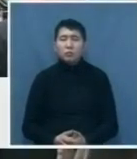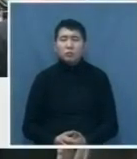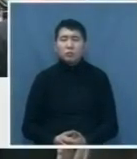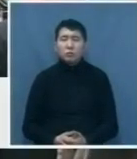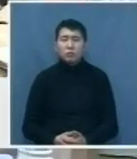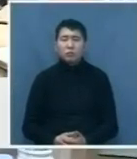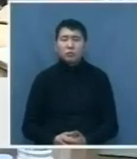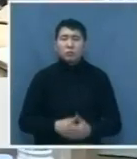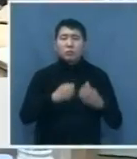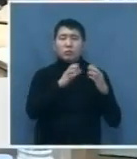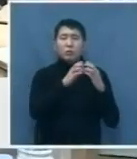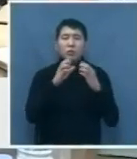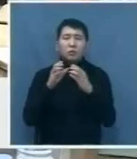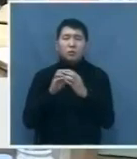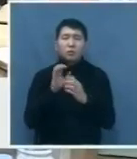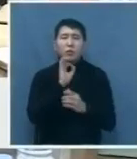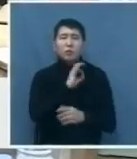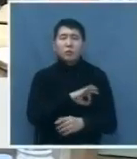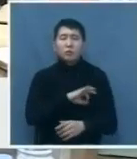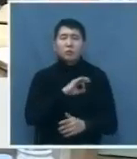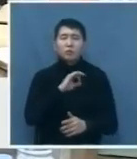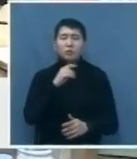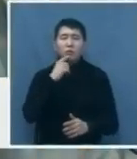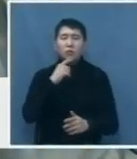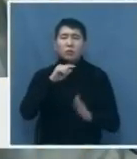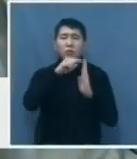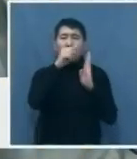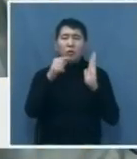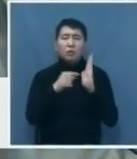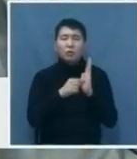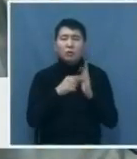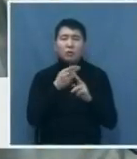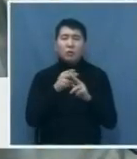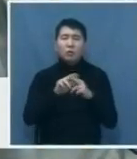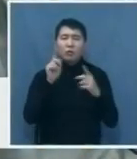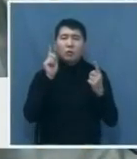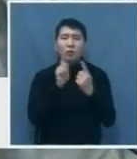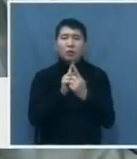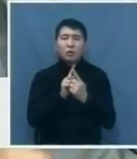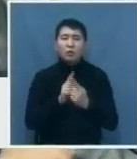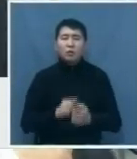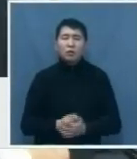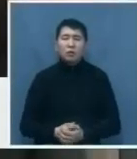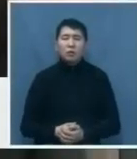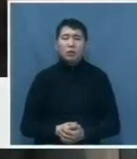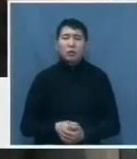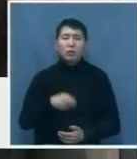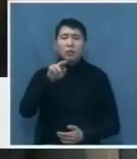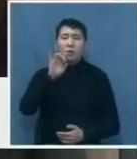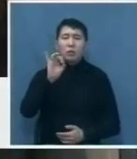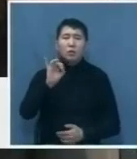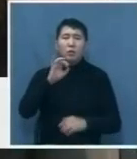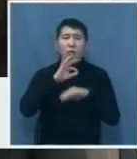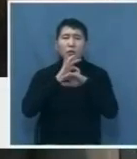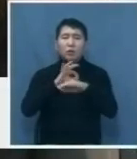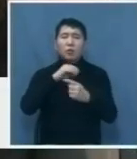ряда компаний воспользовались случаем и озвучили актуальные вопросы, с которыми они сталкиваются при ведении бизнеса. Все нужны деньги,